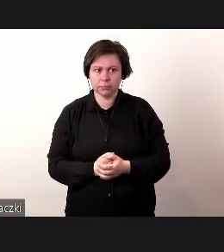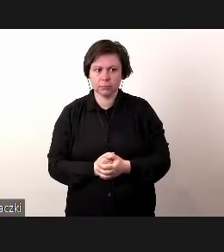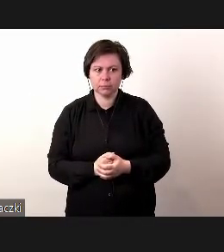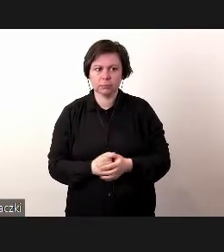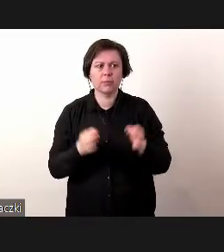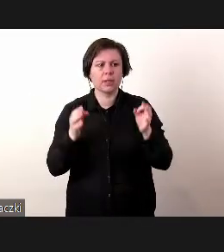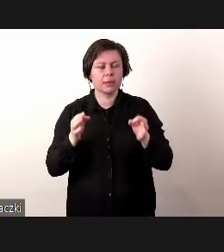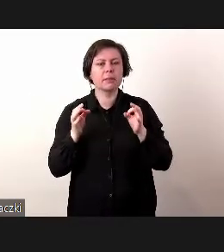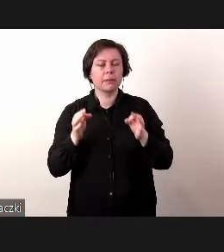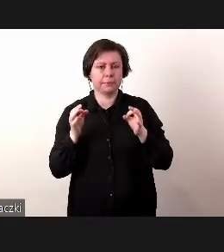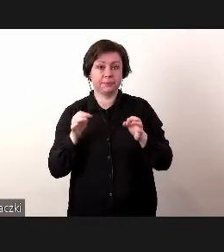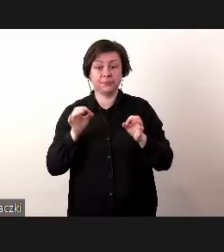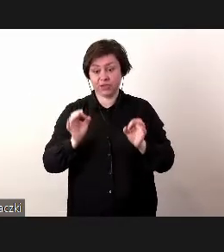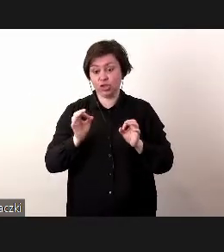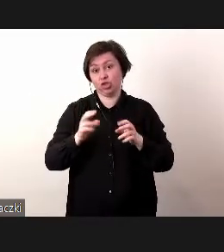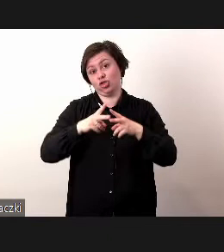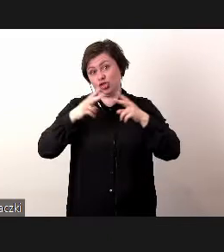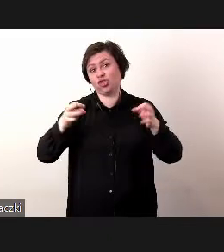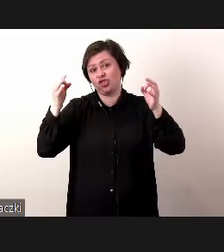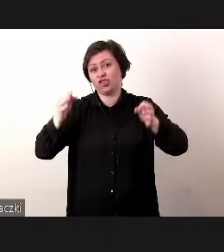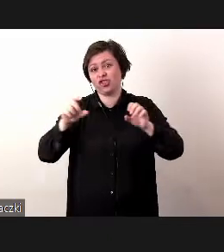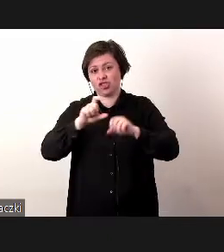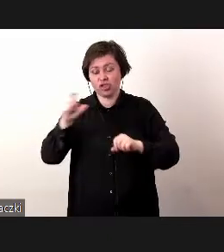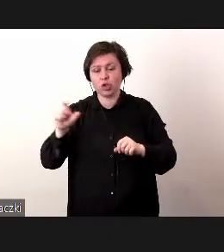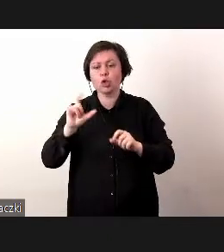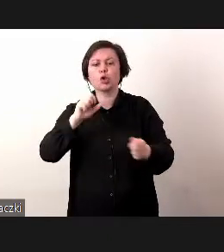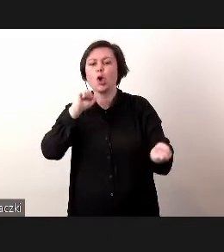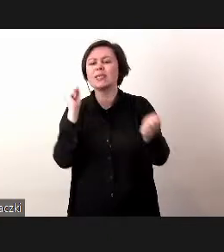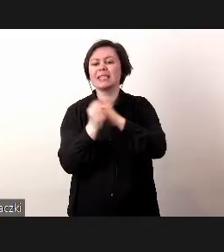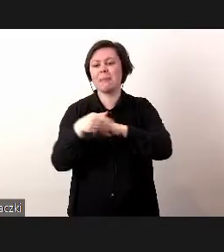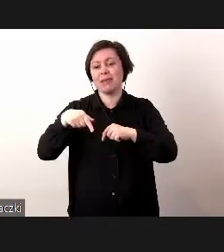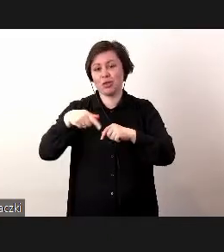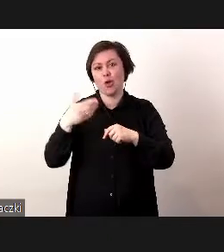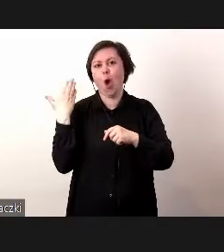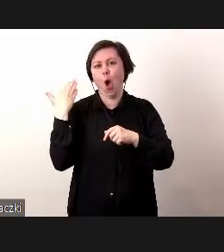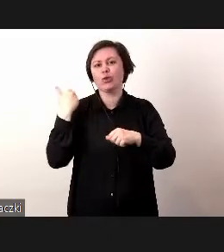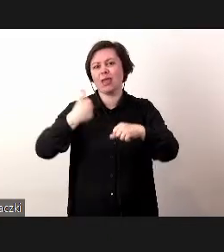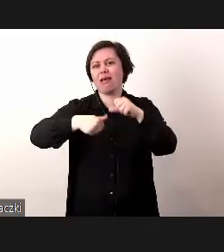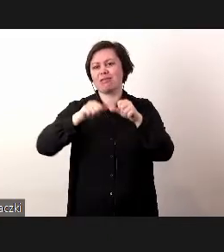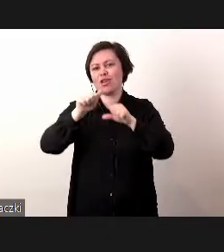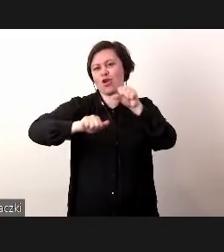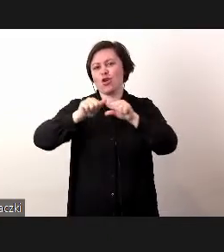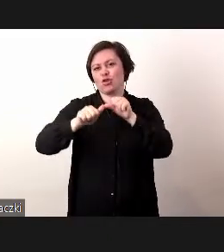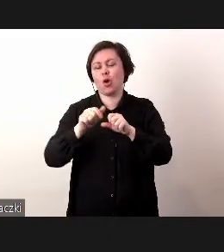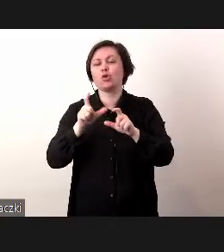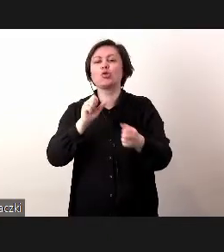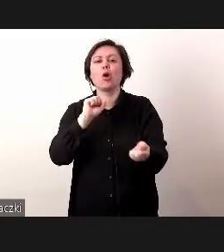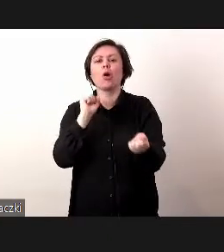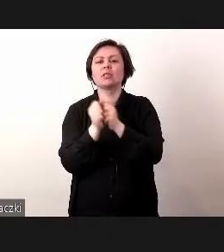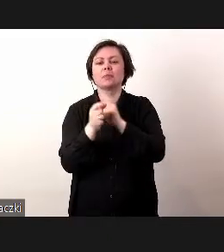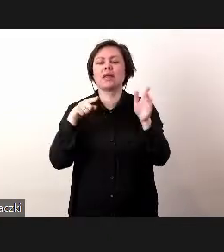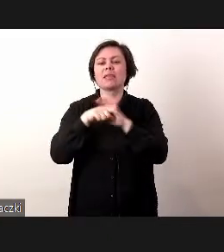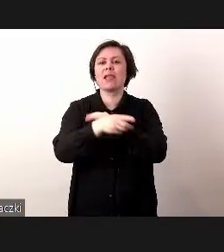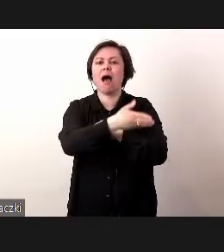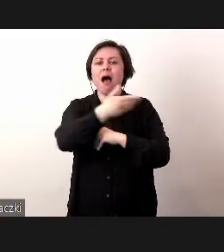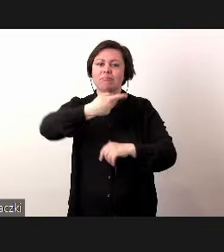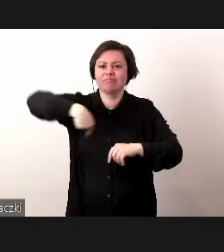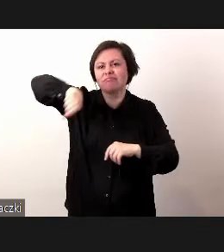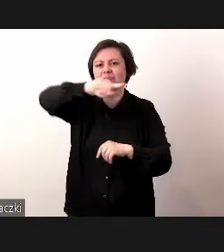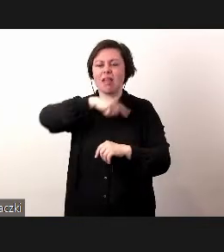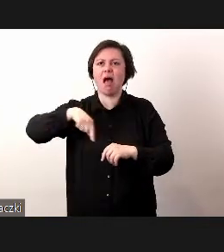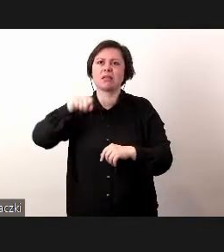Teraz tak, w dzisiejszych czasach to co zmienił ostatni rok i myślę, że to co zmieniła dla nas wszystkich ta